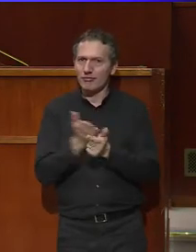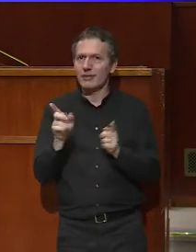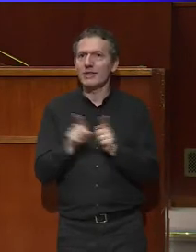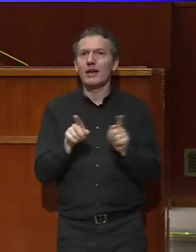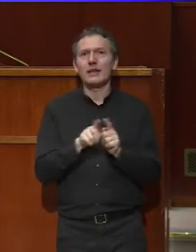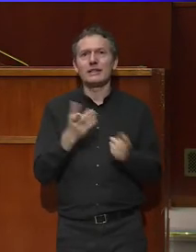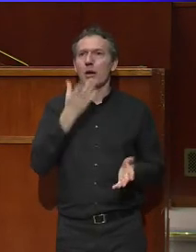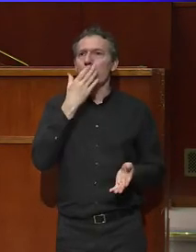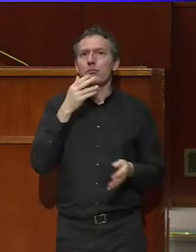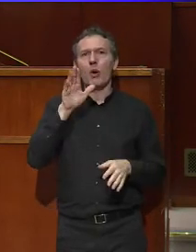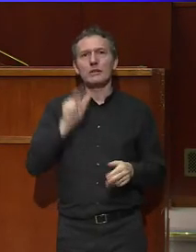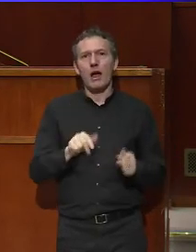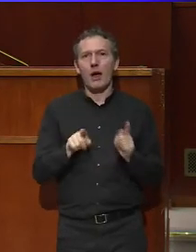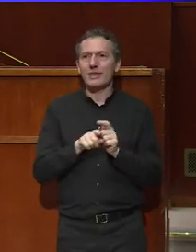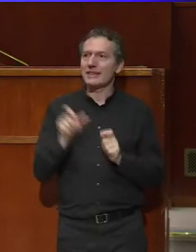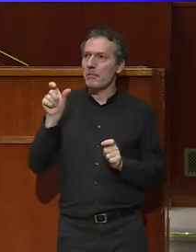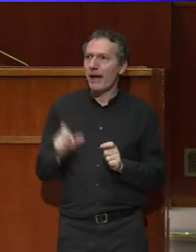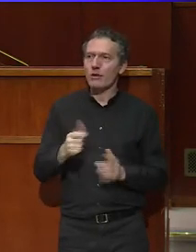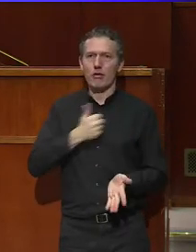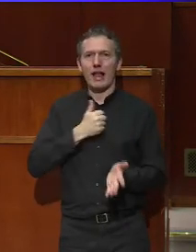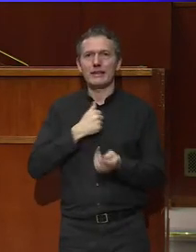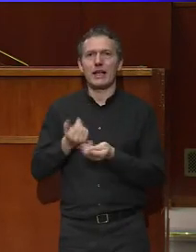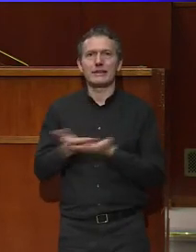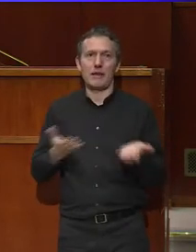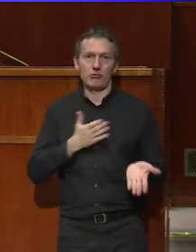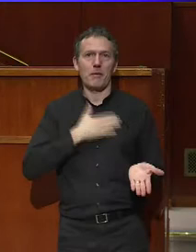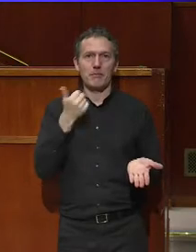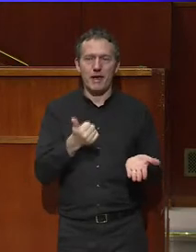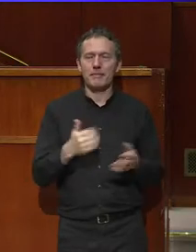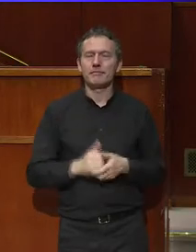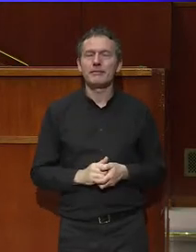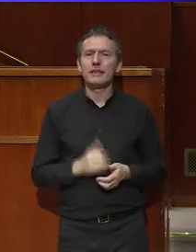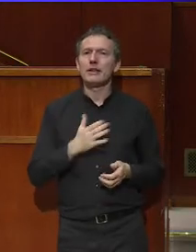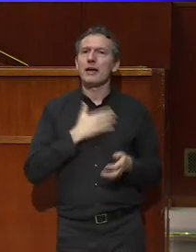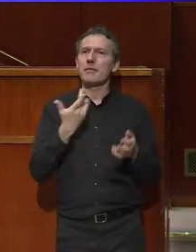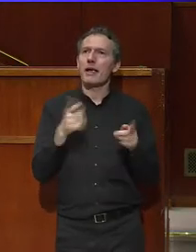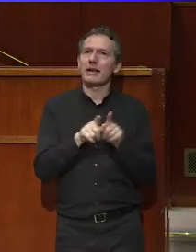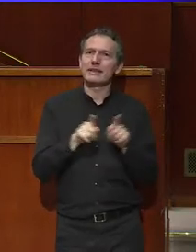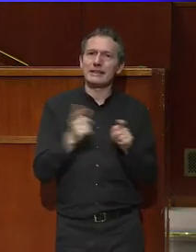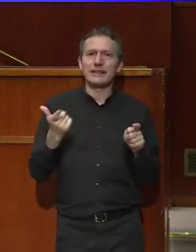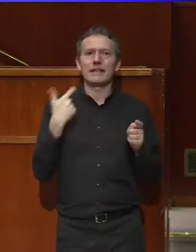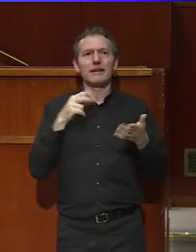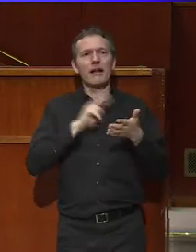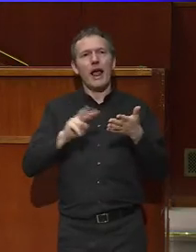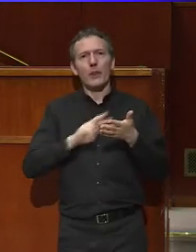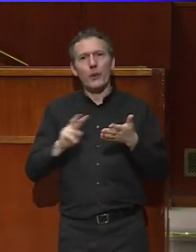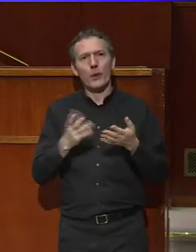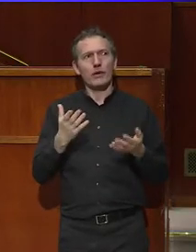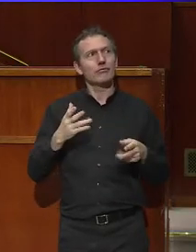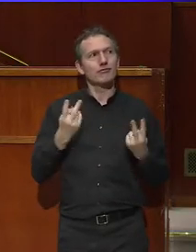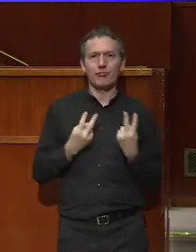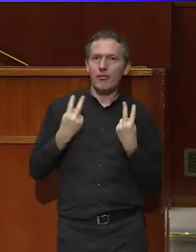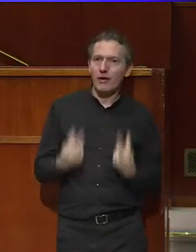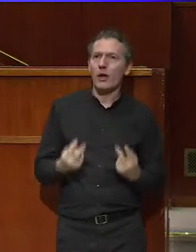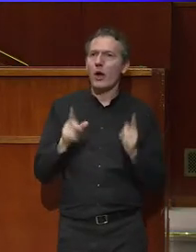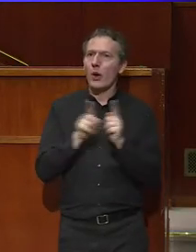'élégance des beaux-arts à la simplicité de l'artisan. J'aime le dépouillement, l'humilité de son architecture. J'aime aussi